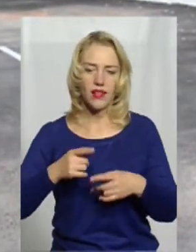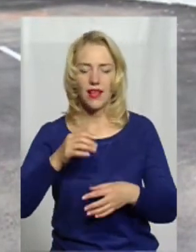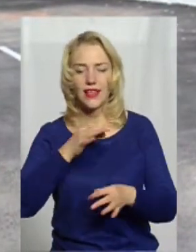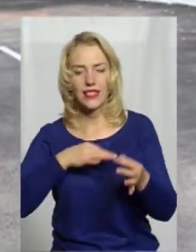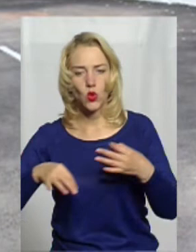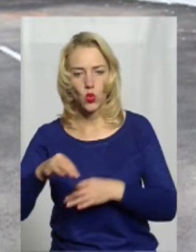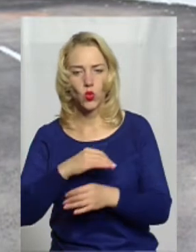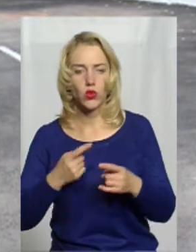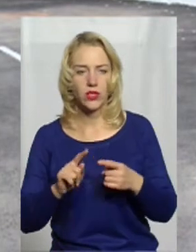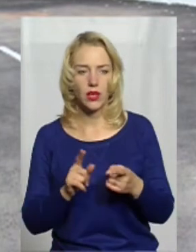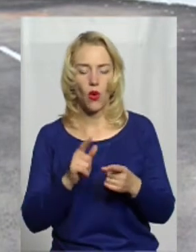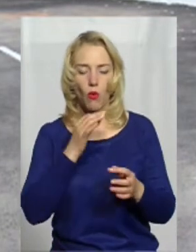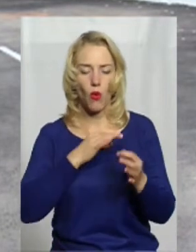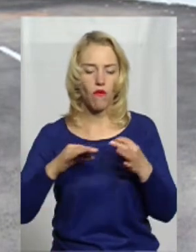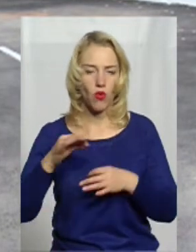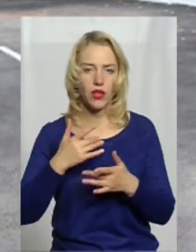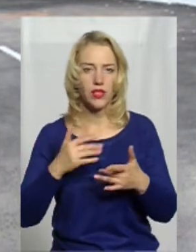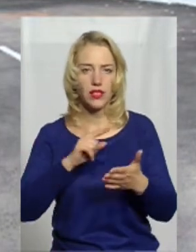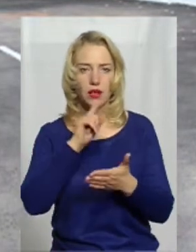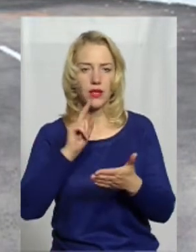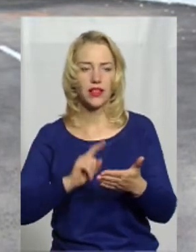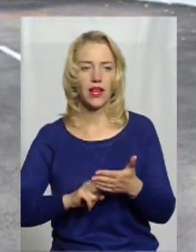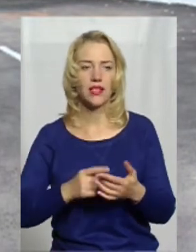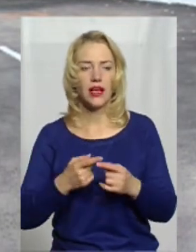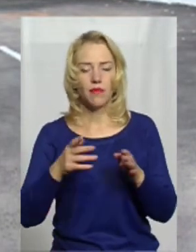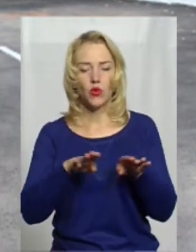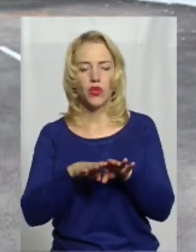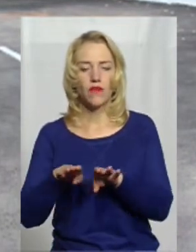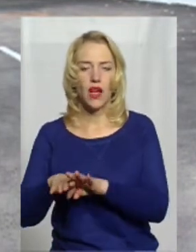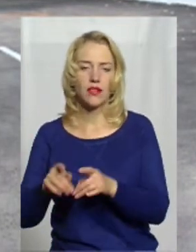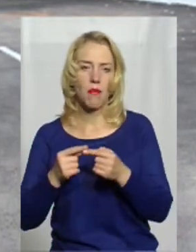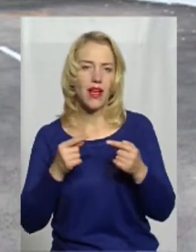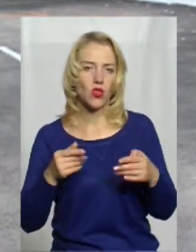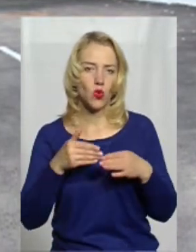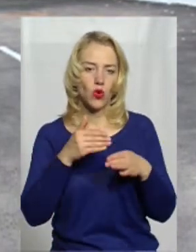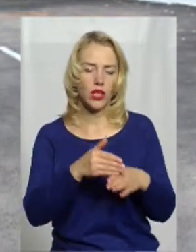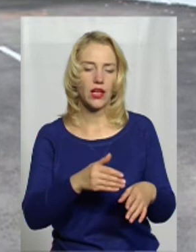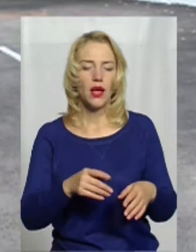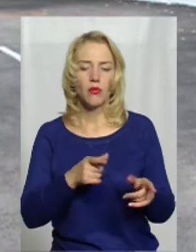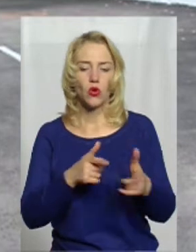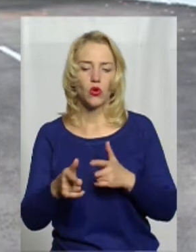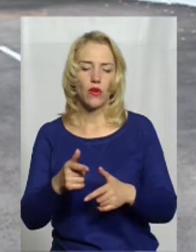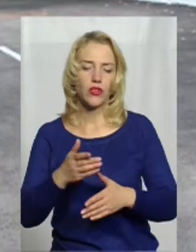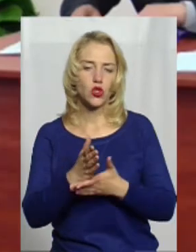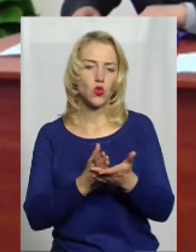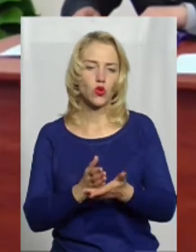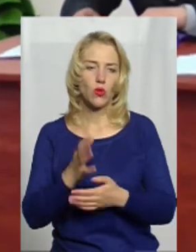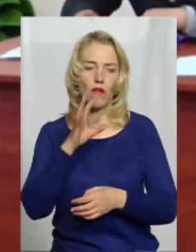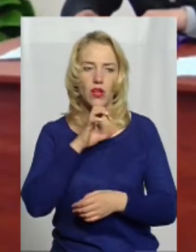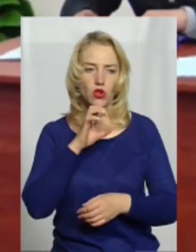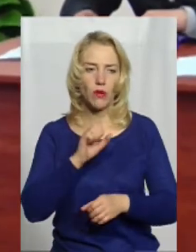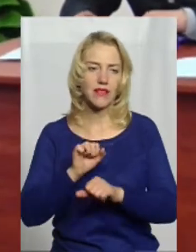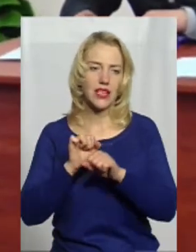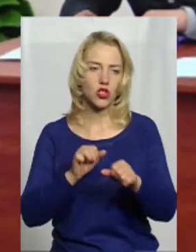питань підготовки службових собак, порівняння методик підготовки службових собак захисного напрямку. За